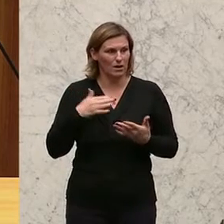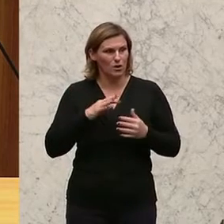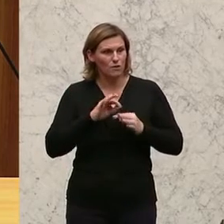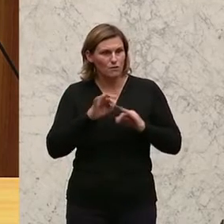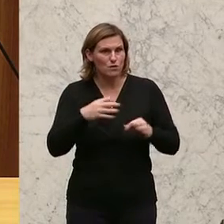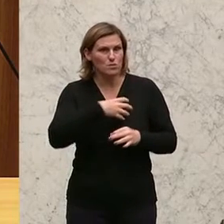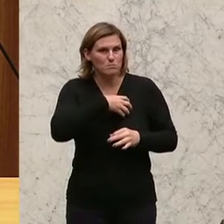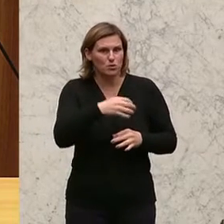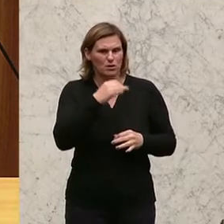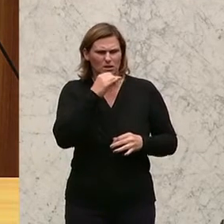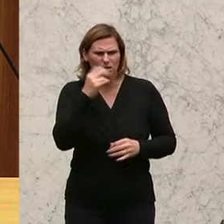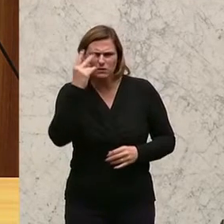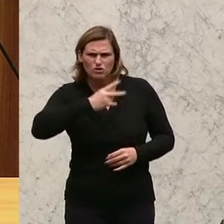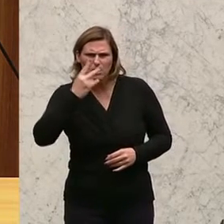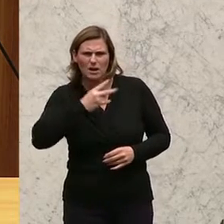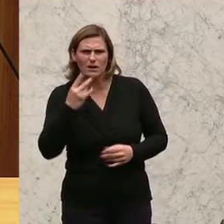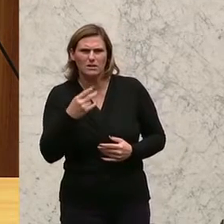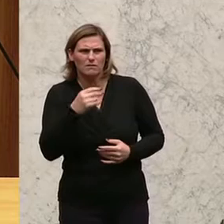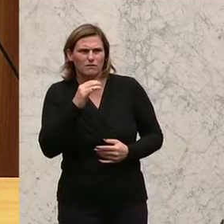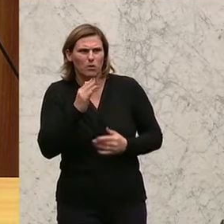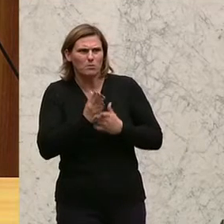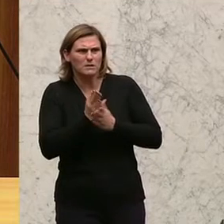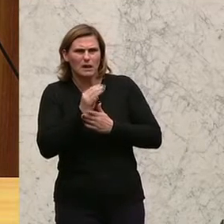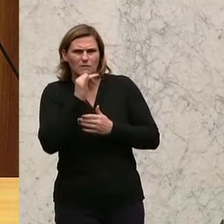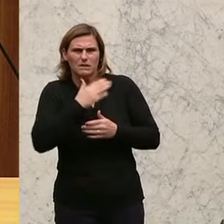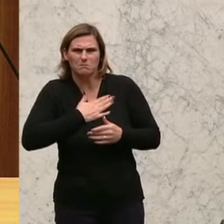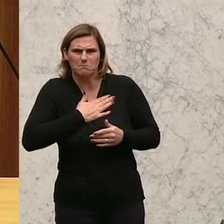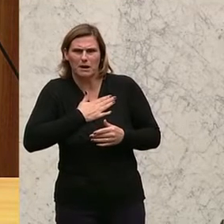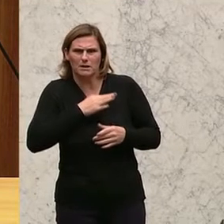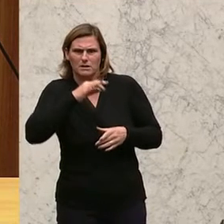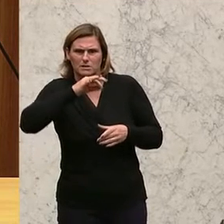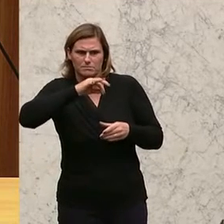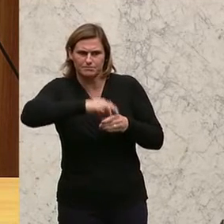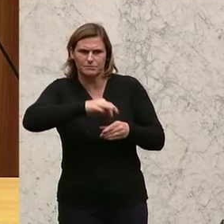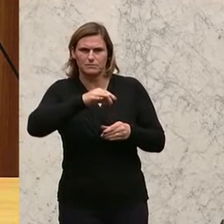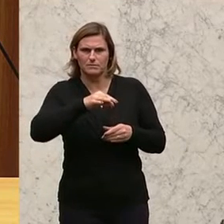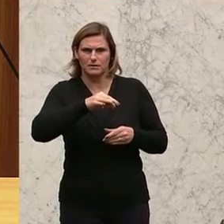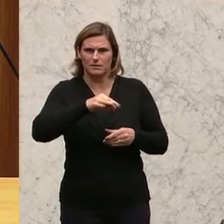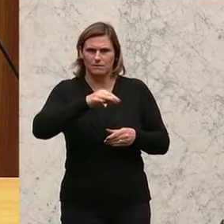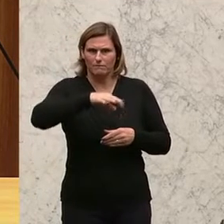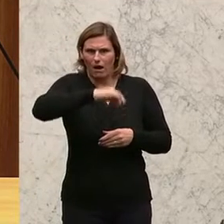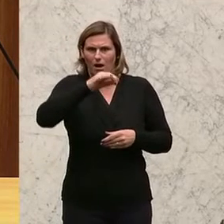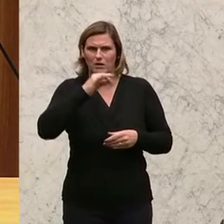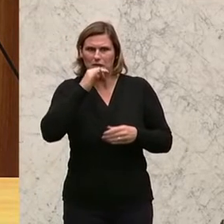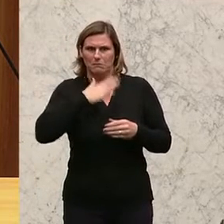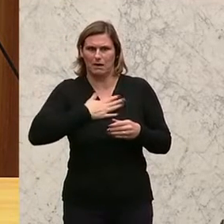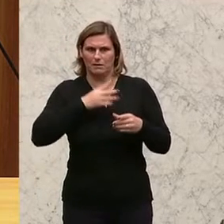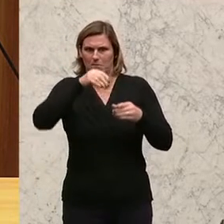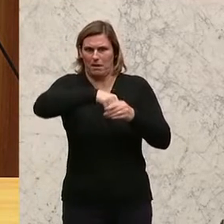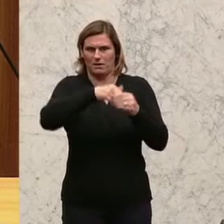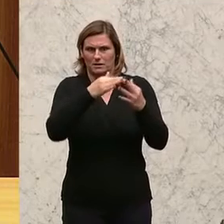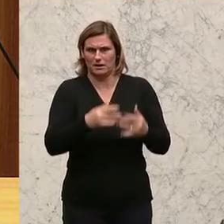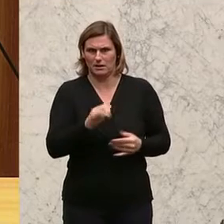Bürger nicht nachvollziehbar, weil der Bürger weiß nicht, dass seine Stimme nicht gezählt worden ist.